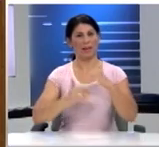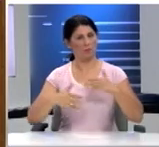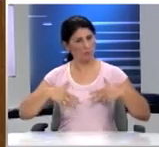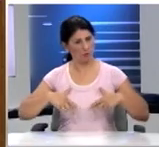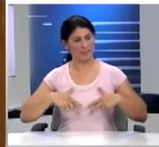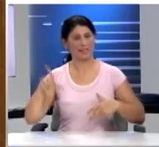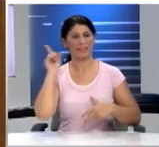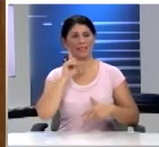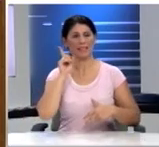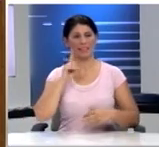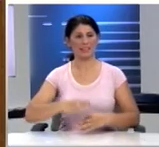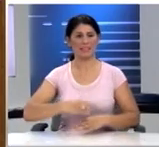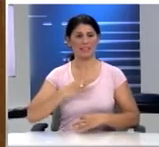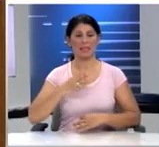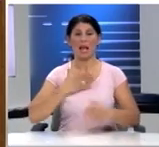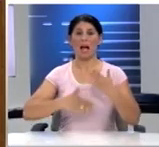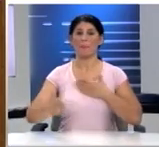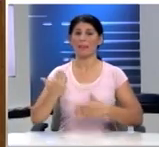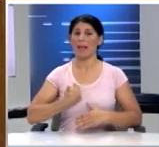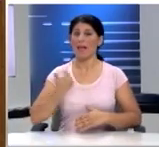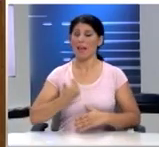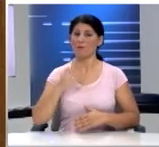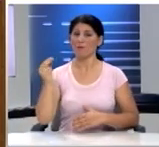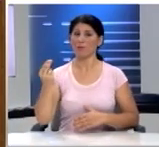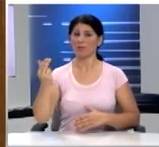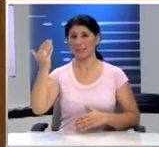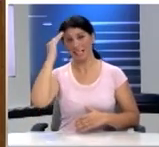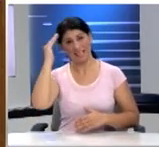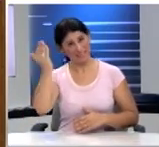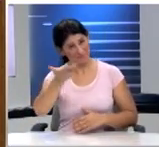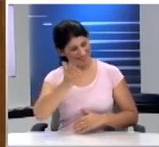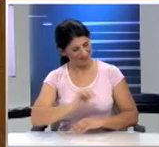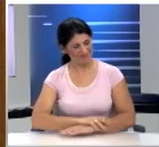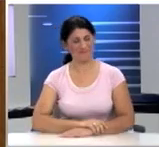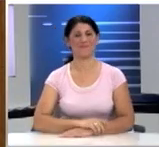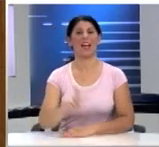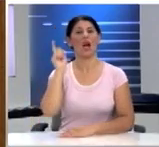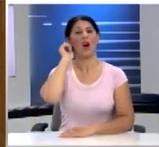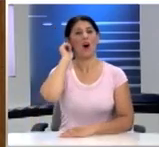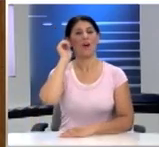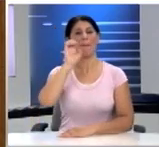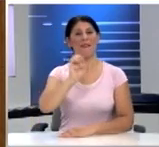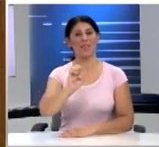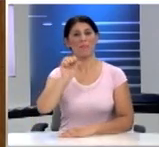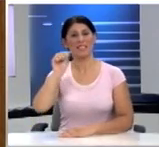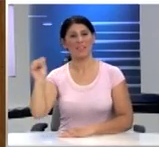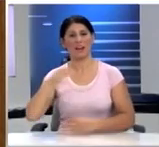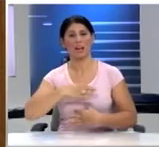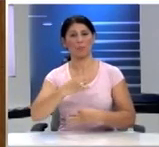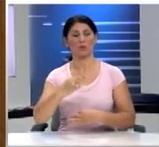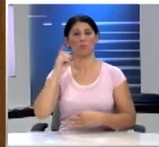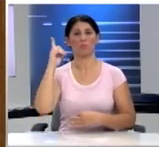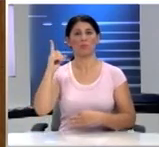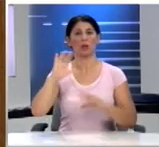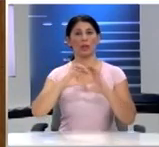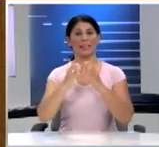Κυρίες και κύριοι Αγαπητοί έφηβουλευτές Καλησπέρα σας Ονομάζομαι Ευθυμία Σιδηροπούλου και εκπροσωπώ το πρώτο